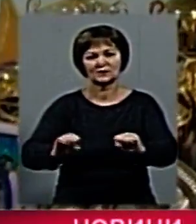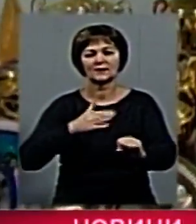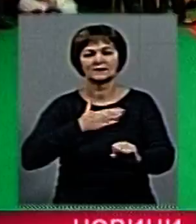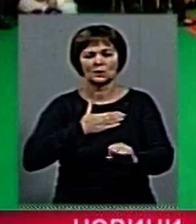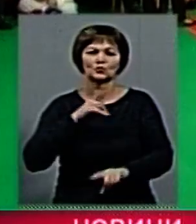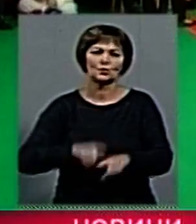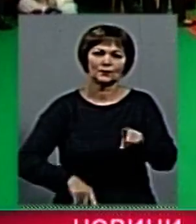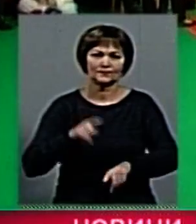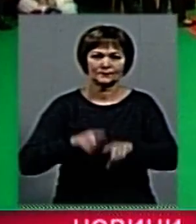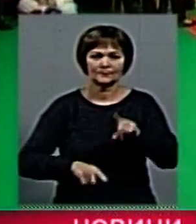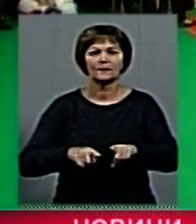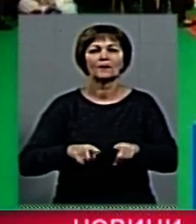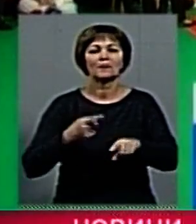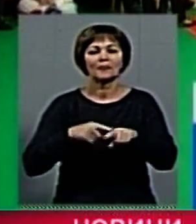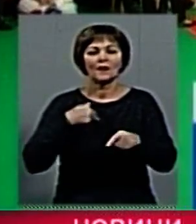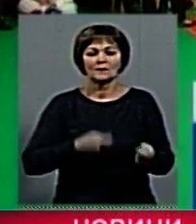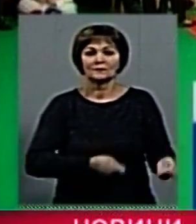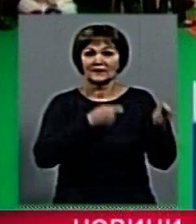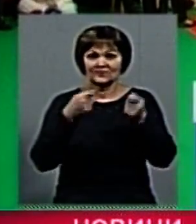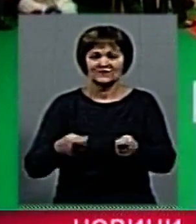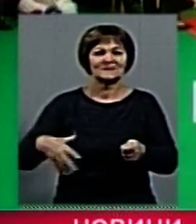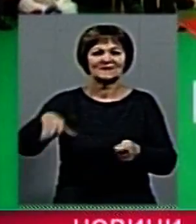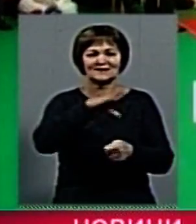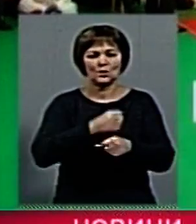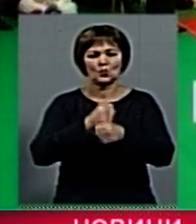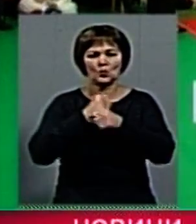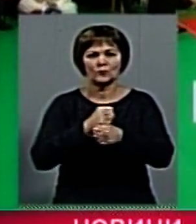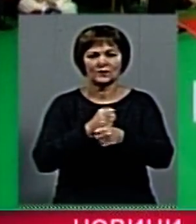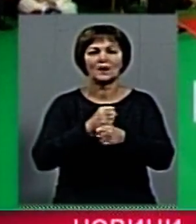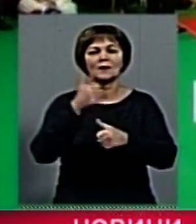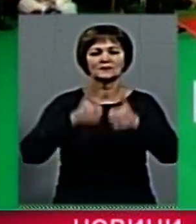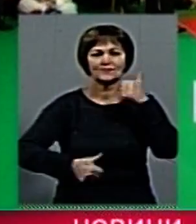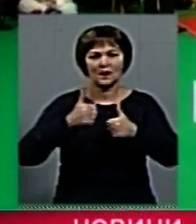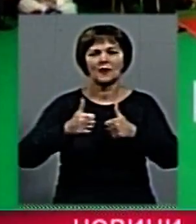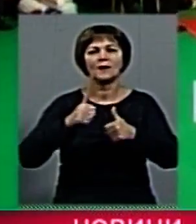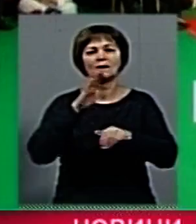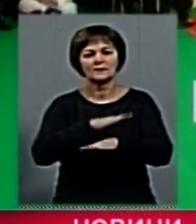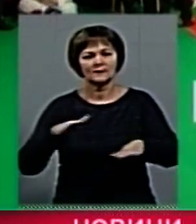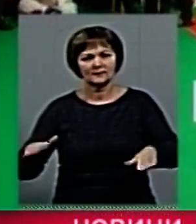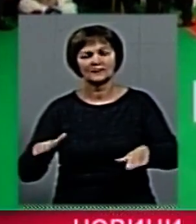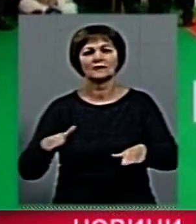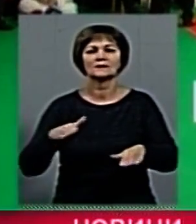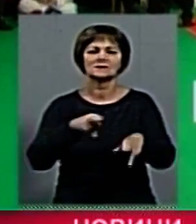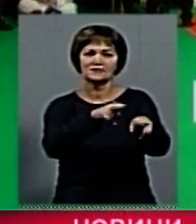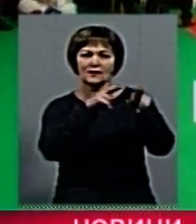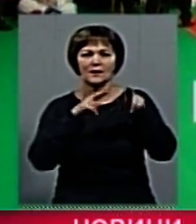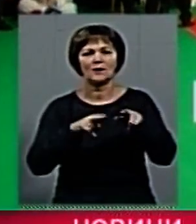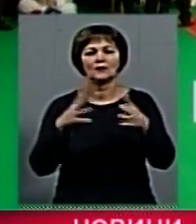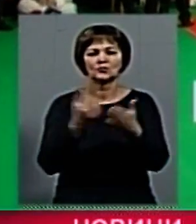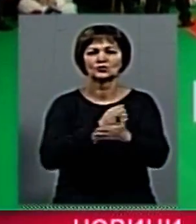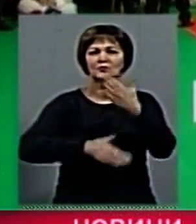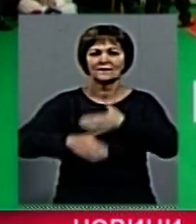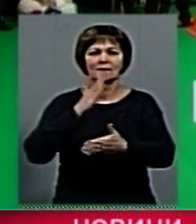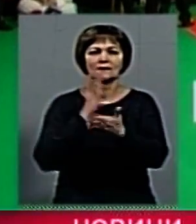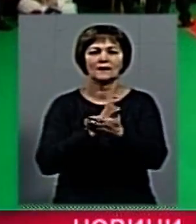нашу вітчизну. Кубки привозимо майже з усіх змагань. Дітки в нас заряжені, стріляють, виходять задоволення. Є